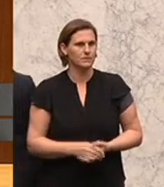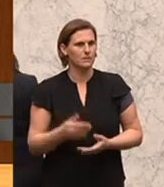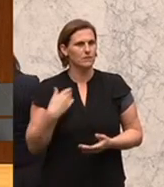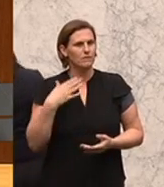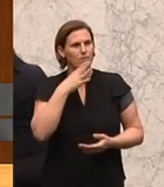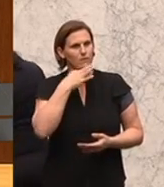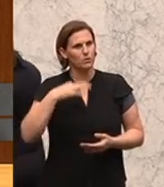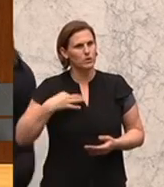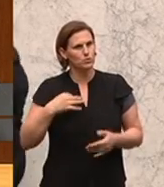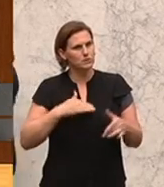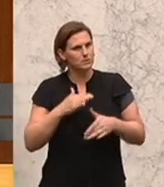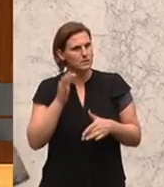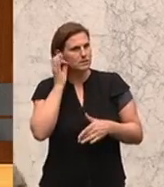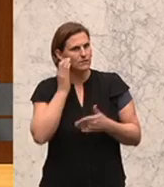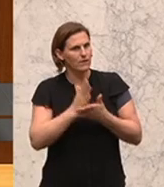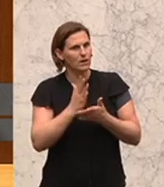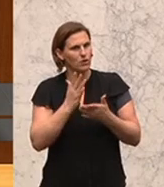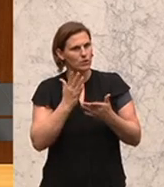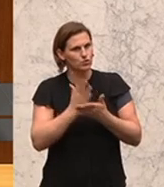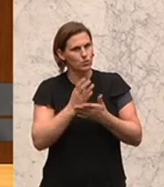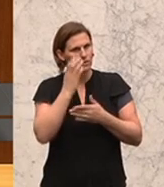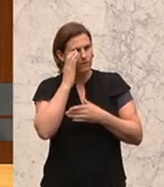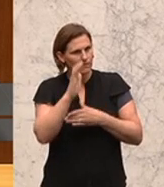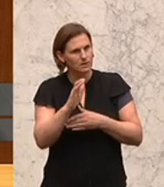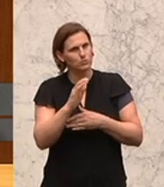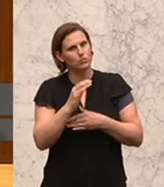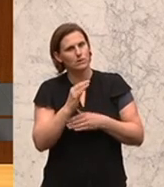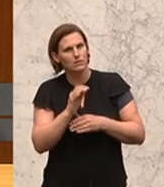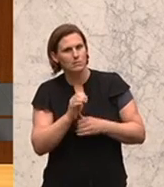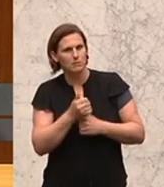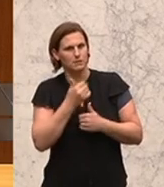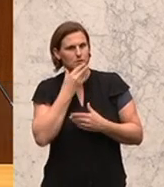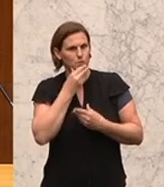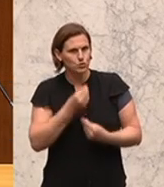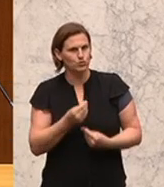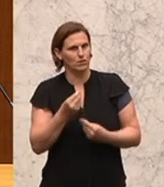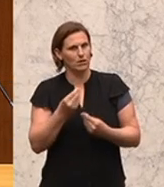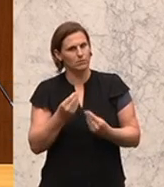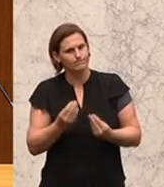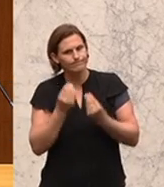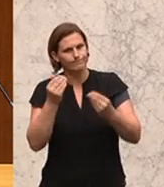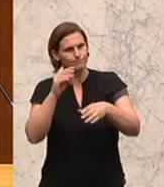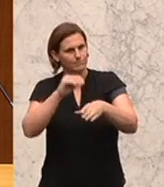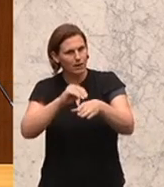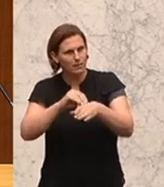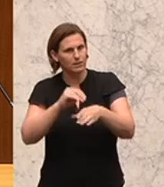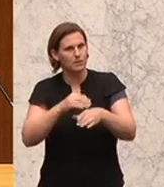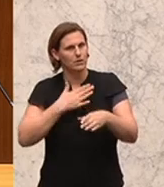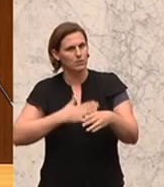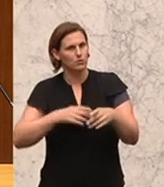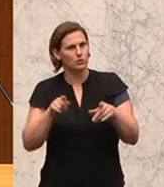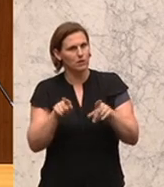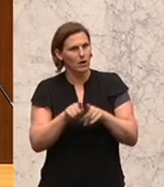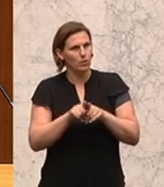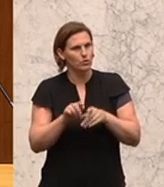Gesundheitsministerin heute schon über Facebook meine besten Wünsche ausgedrückt und möchte es hier